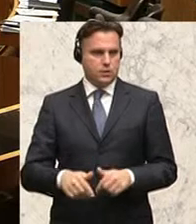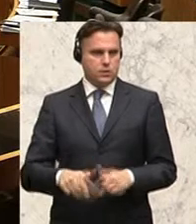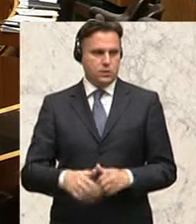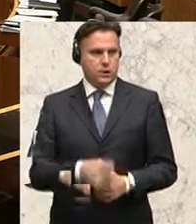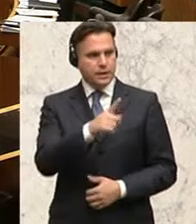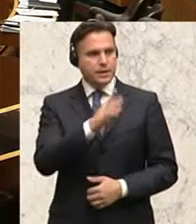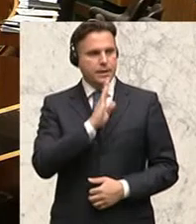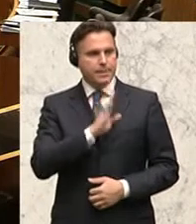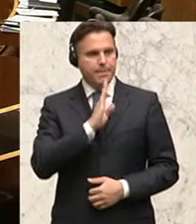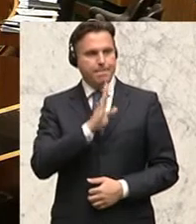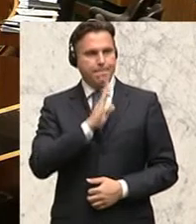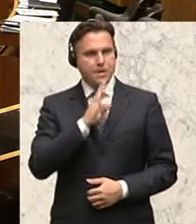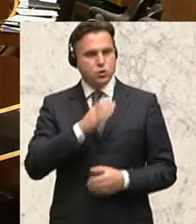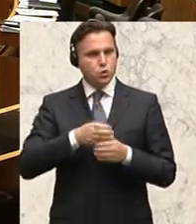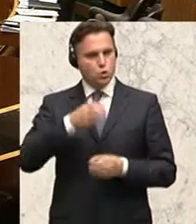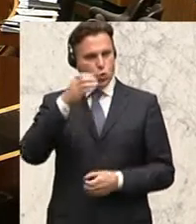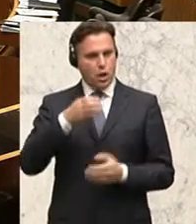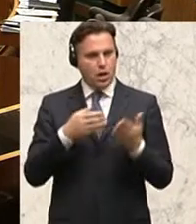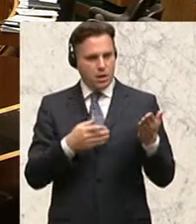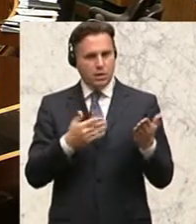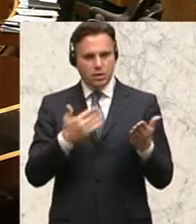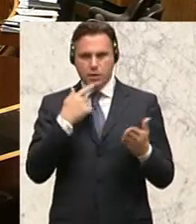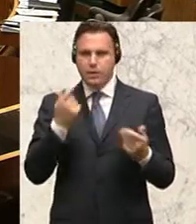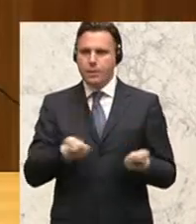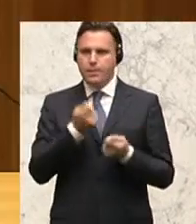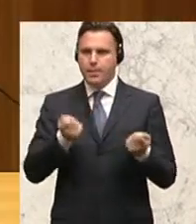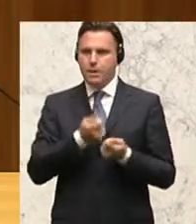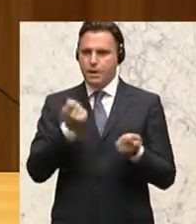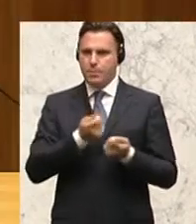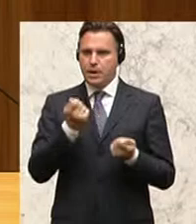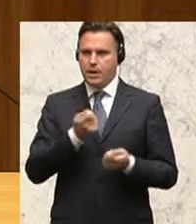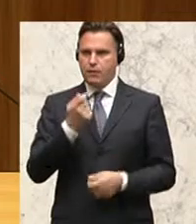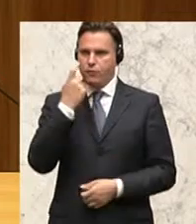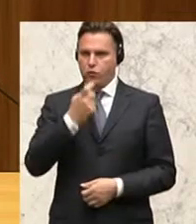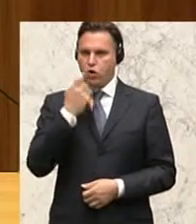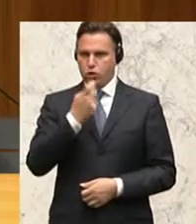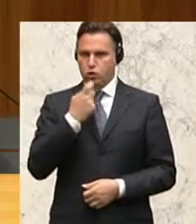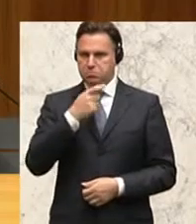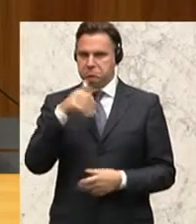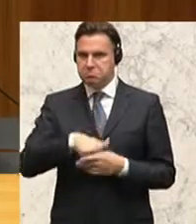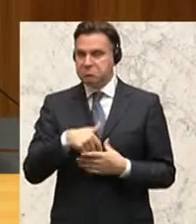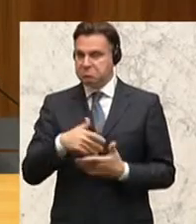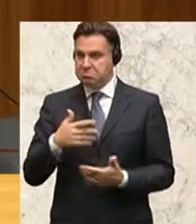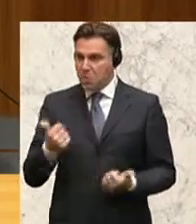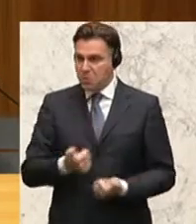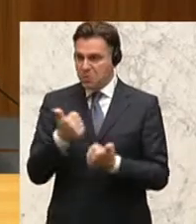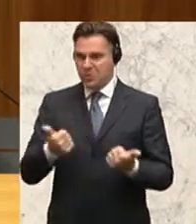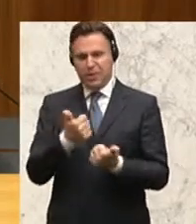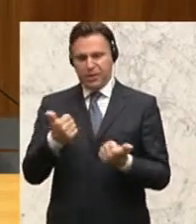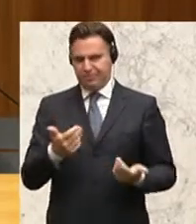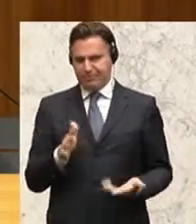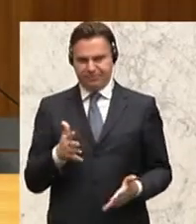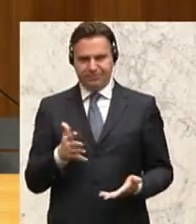Weil die betriebliche Vorsorge tatsächlich keine Erfolgsstory ist, das ist